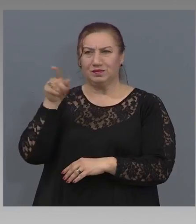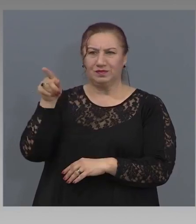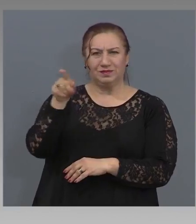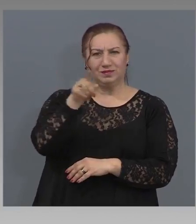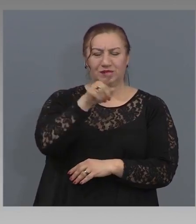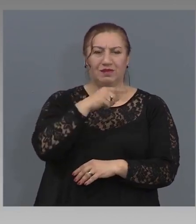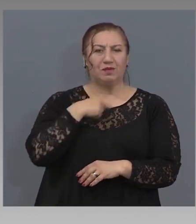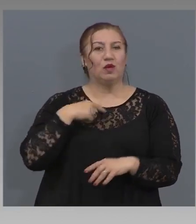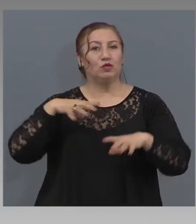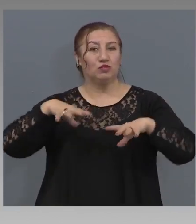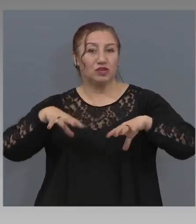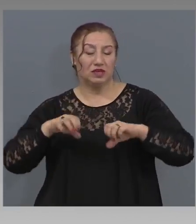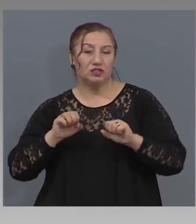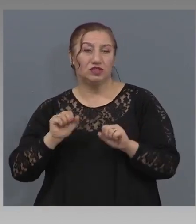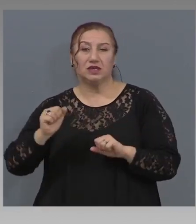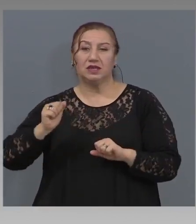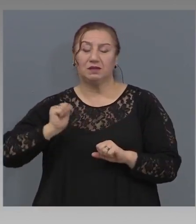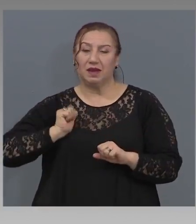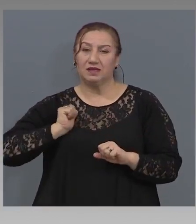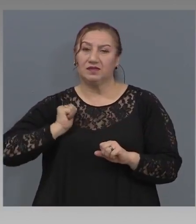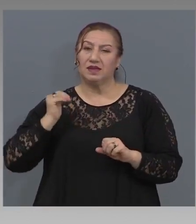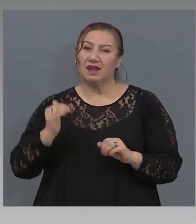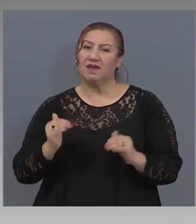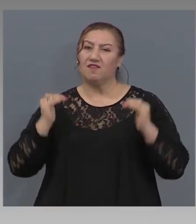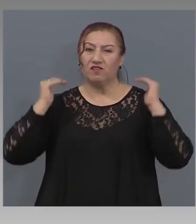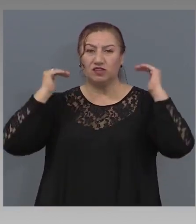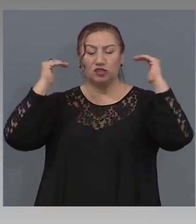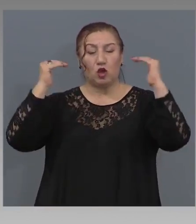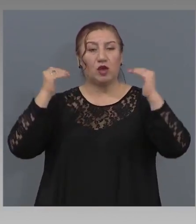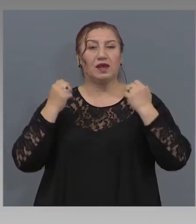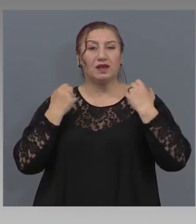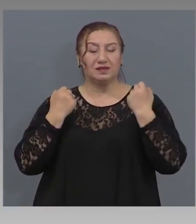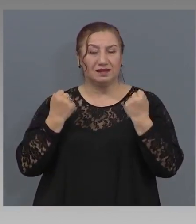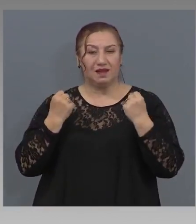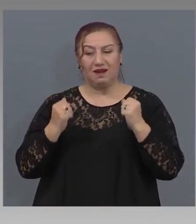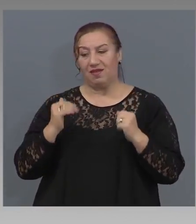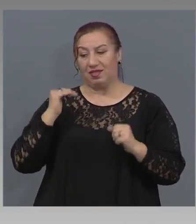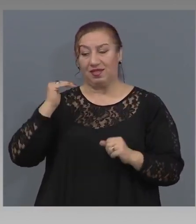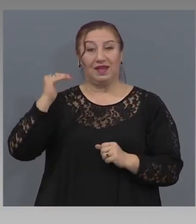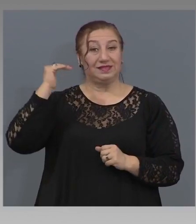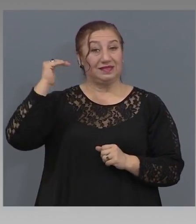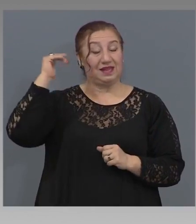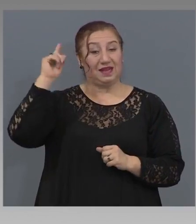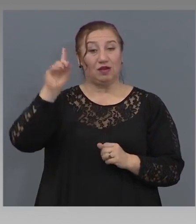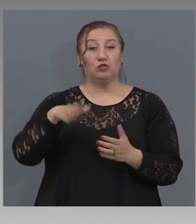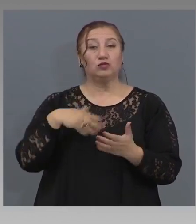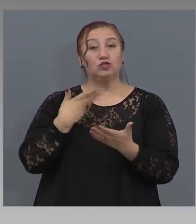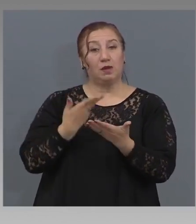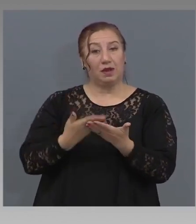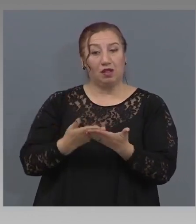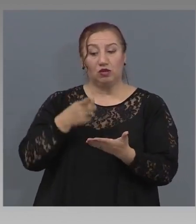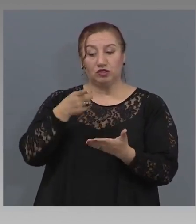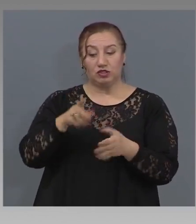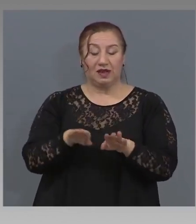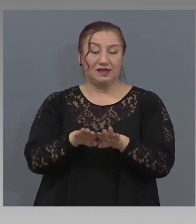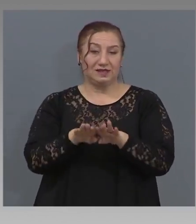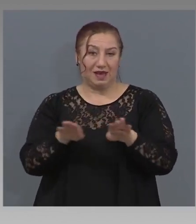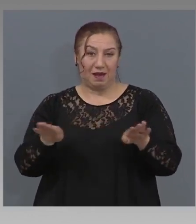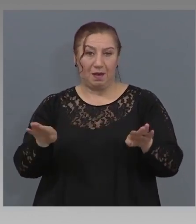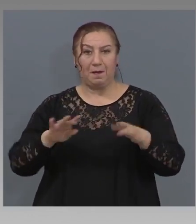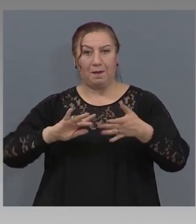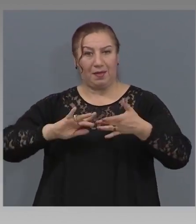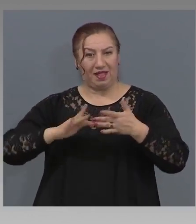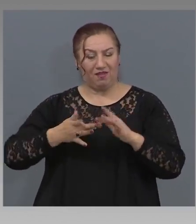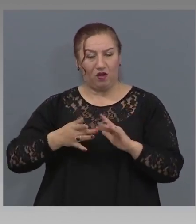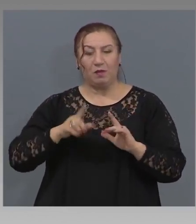спазват високия здравен стандарт, който ще им бъде предложен от тази платформа, да спазват